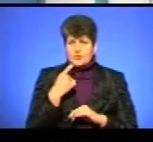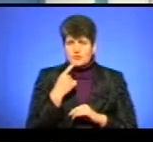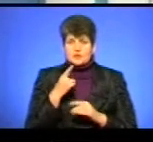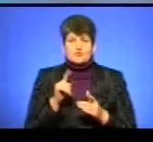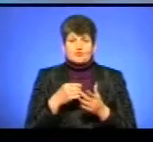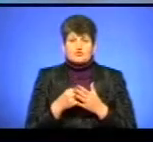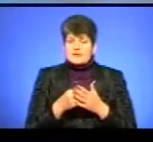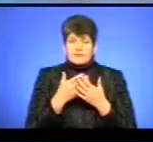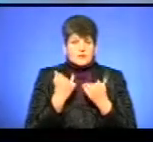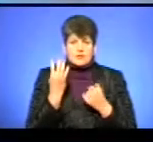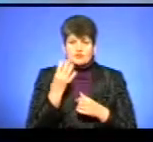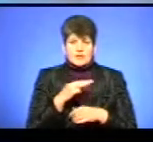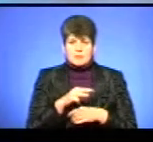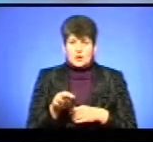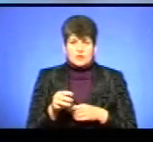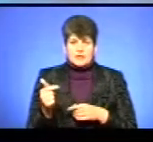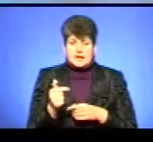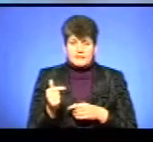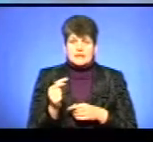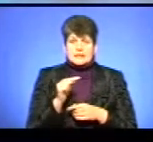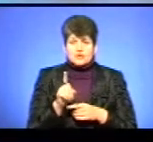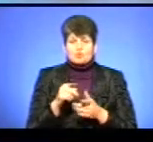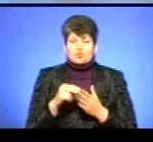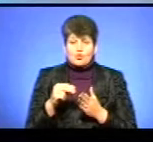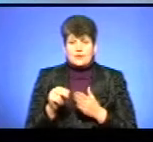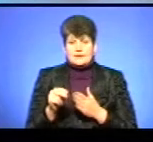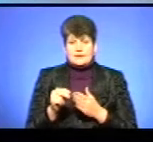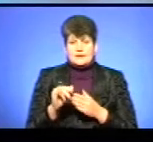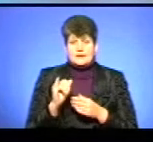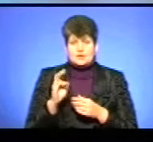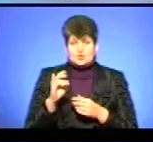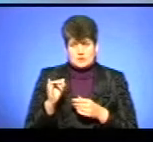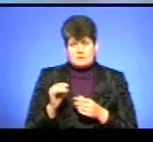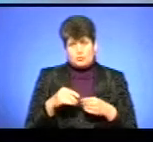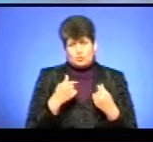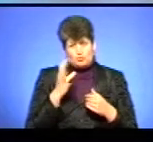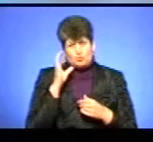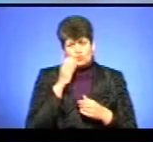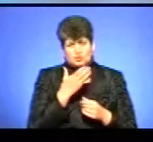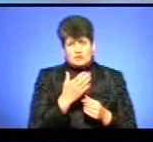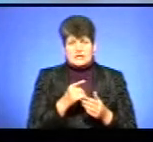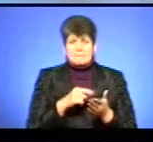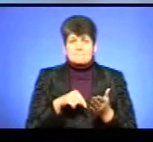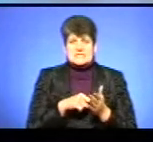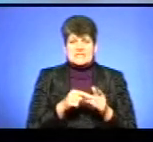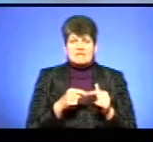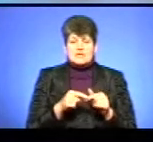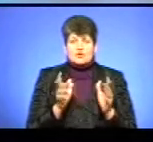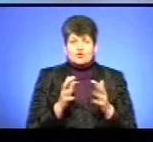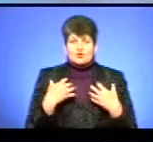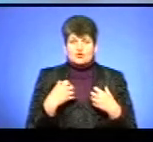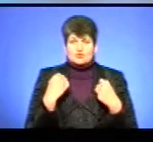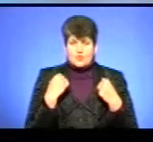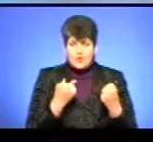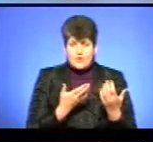бюджеті немає 4 мільйони гривень на те, щоб закупити інсулін. Я пропоную зараз послухати коментар міського відділу охорони здоров'я Ростислава